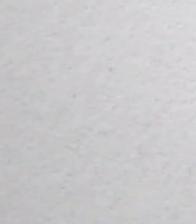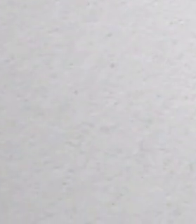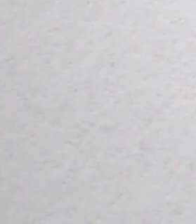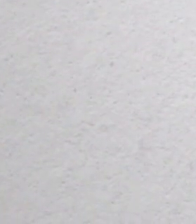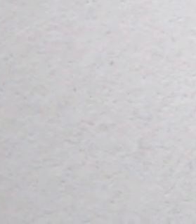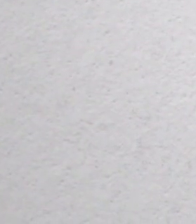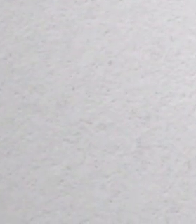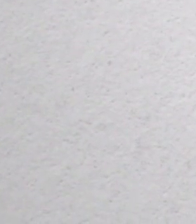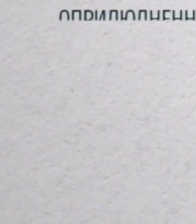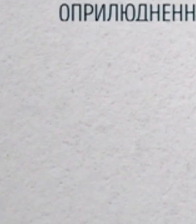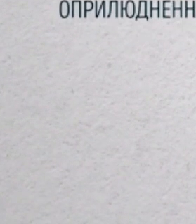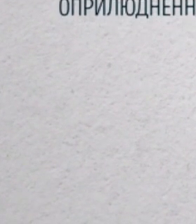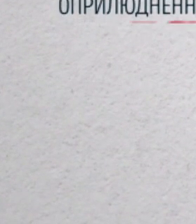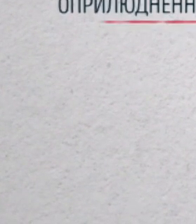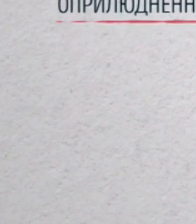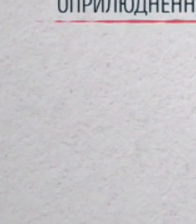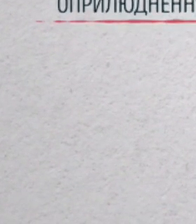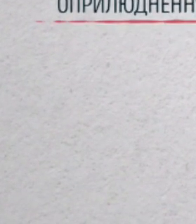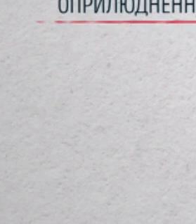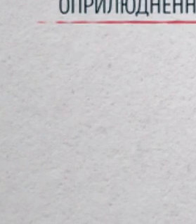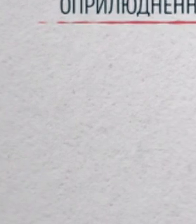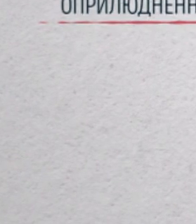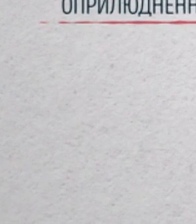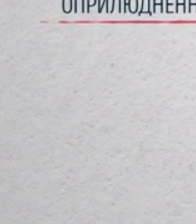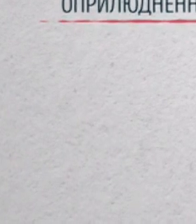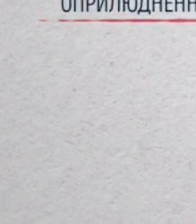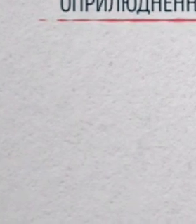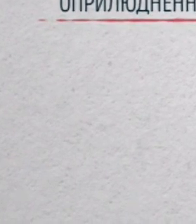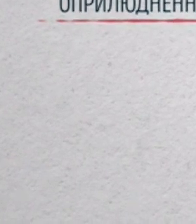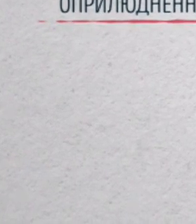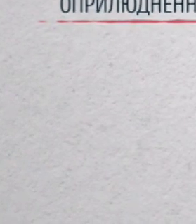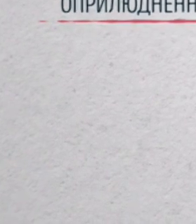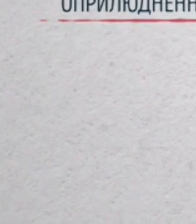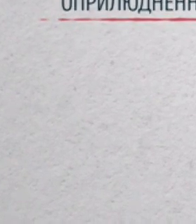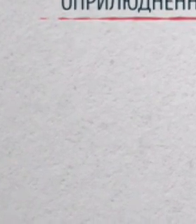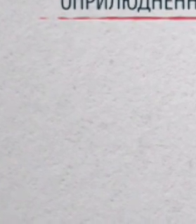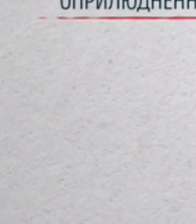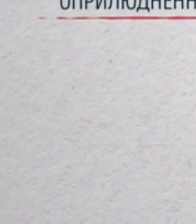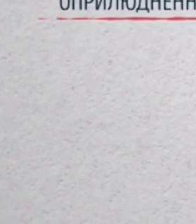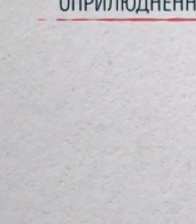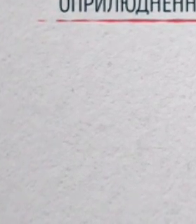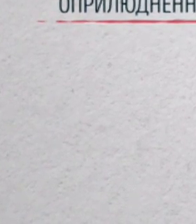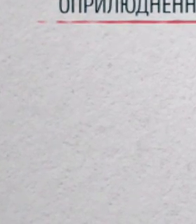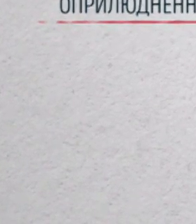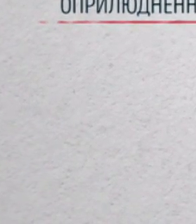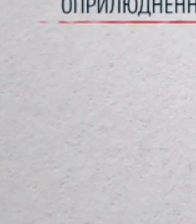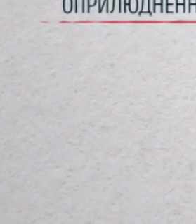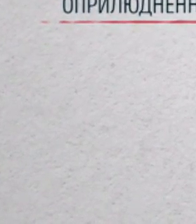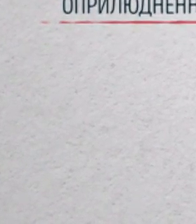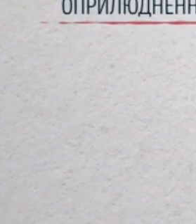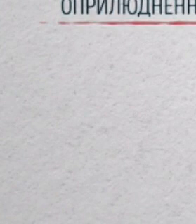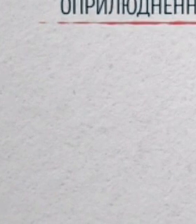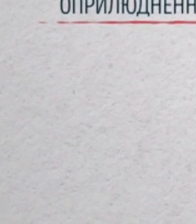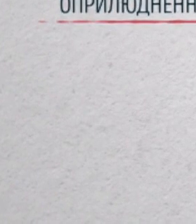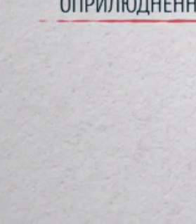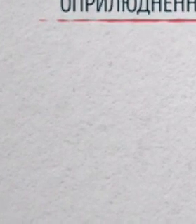Детальніше в законах про регламент Верховної Ради та про порядок офіційного оприлюднення нормативно-правових актів та набрання